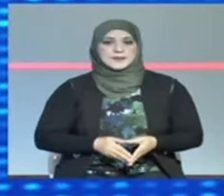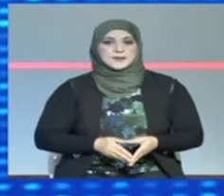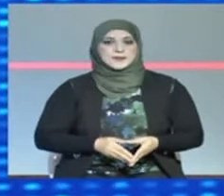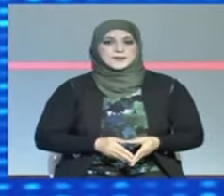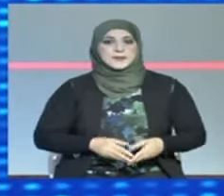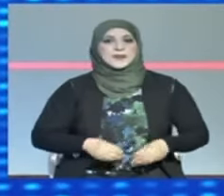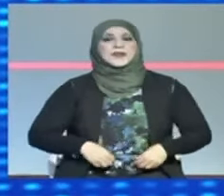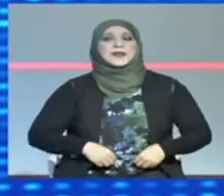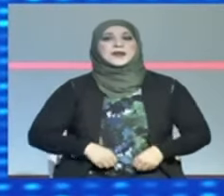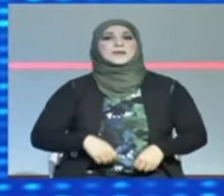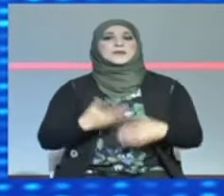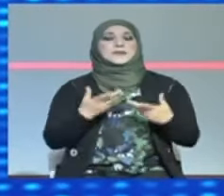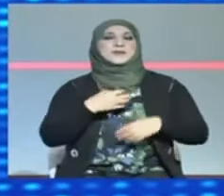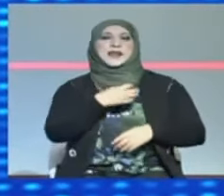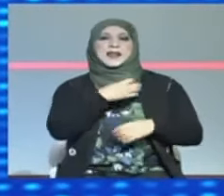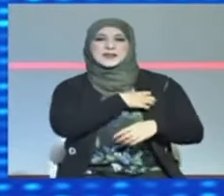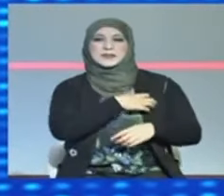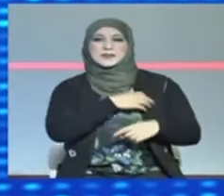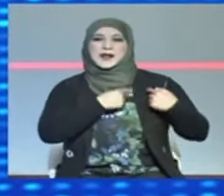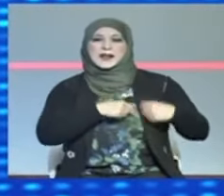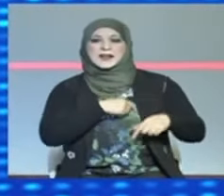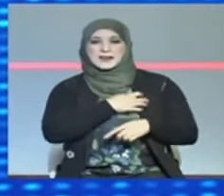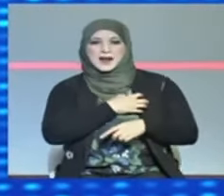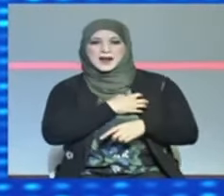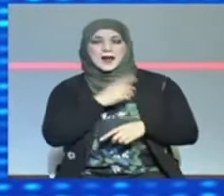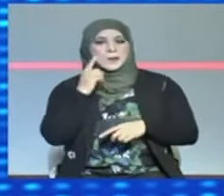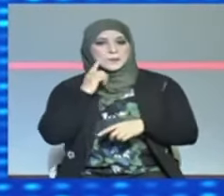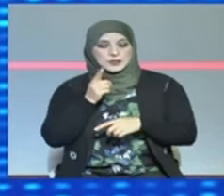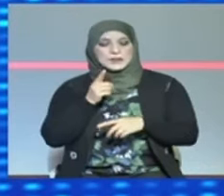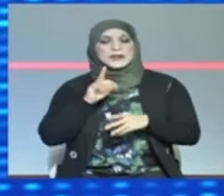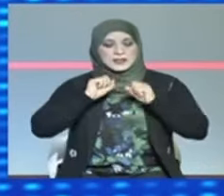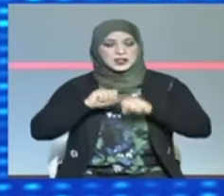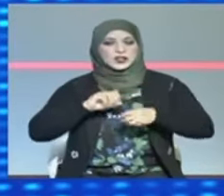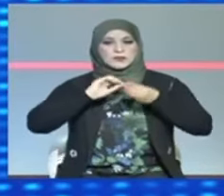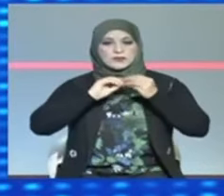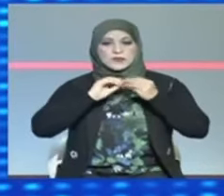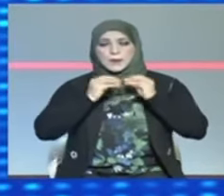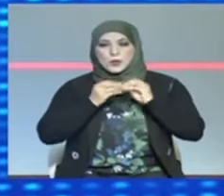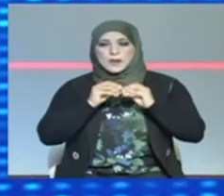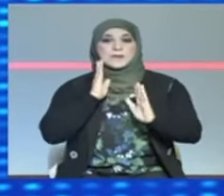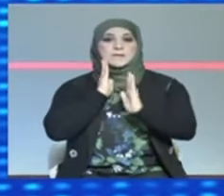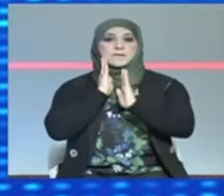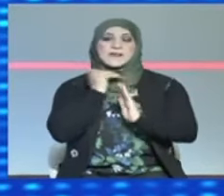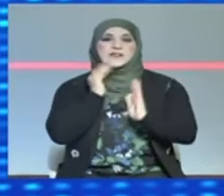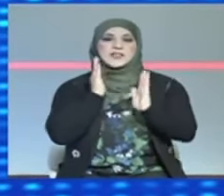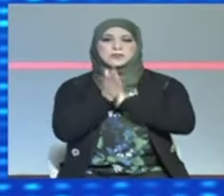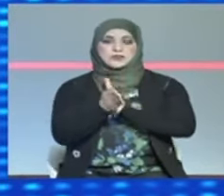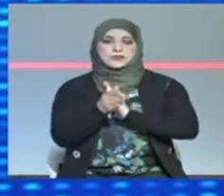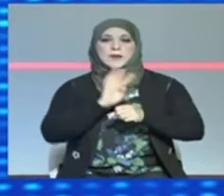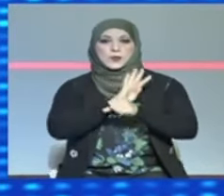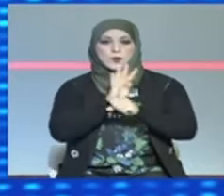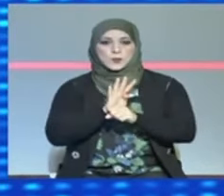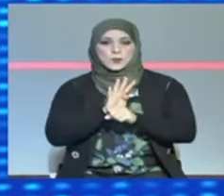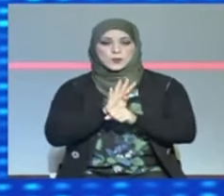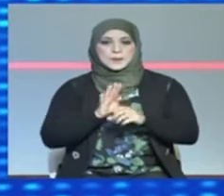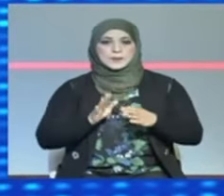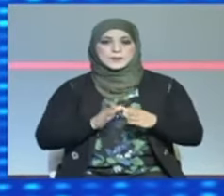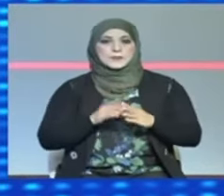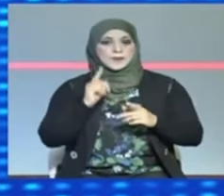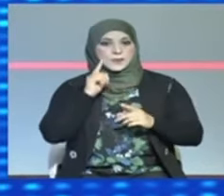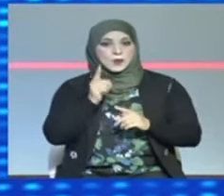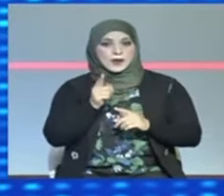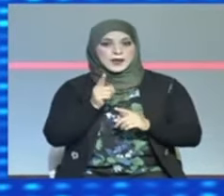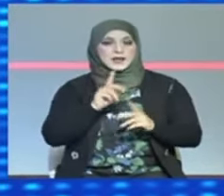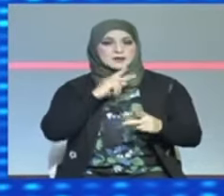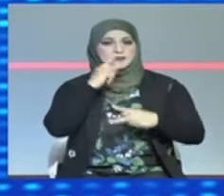عضلة القلب هي من بين الأعضاء التي يمكن أن تتأثر بصفة مباشرة بفيروس كورونا المستجد وقد